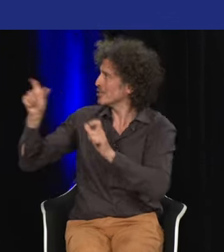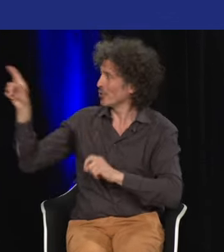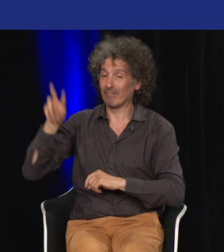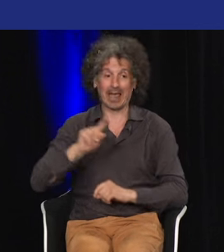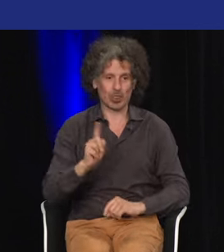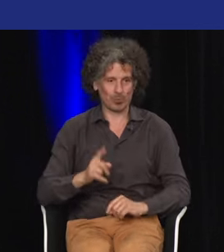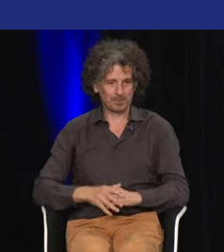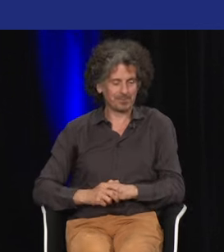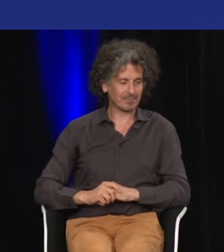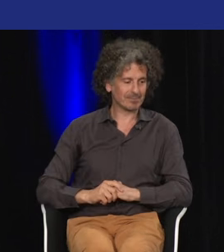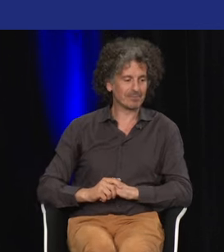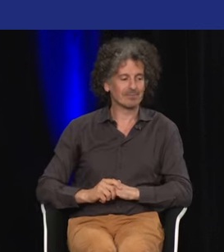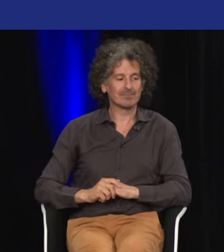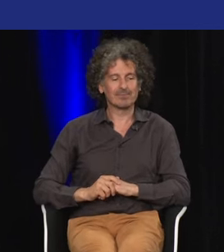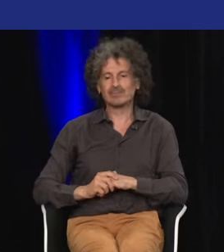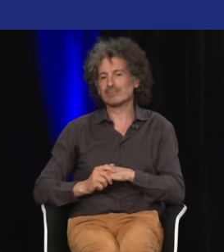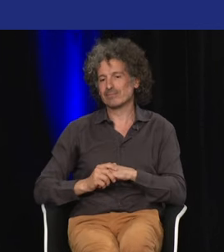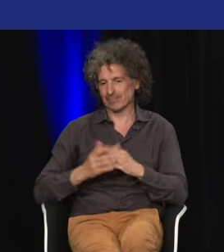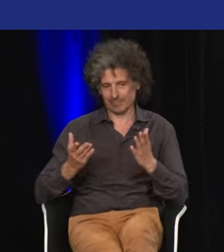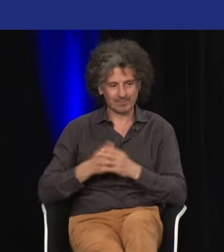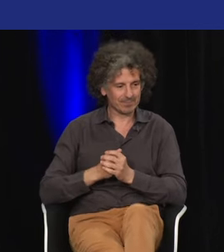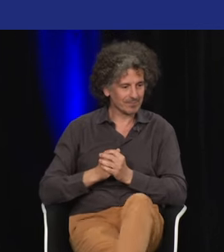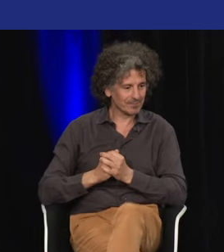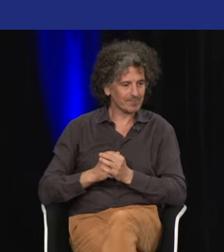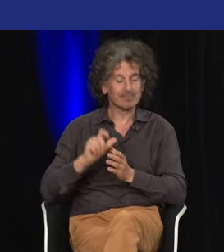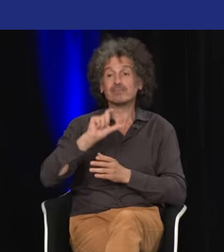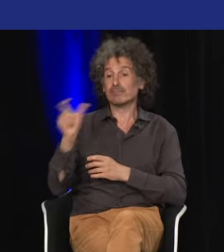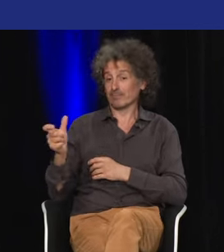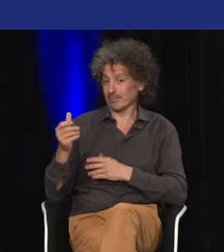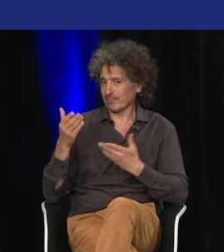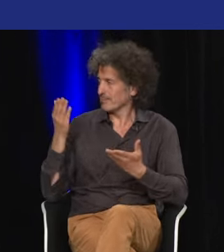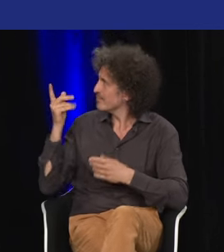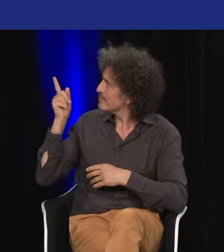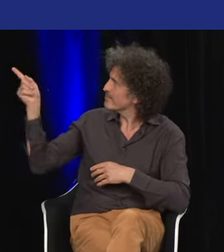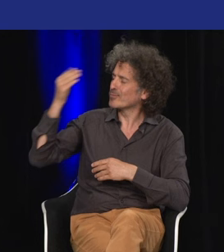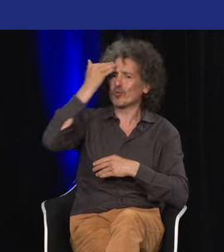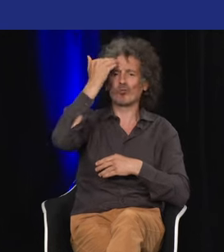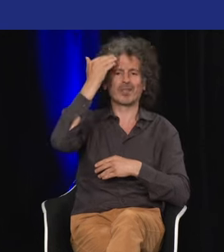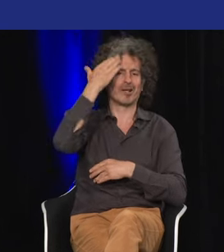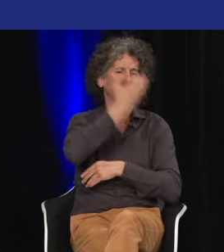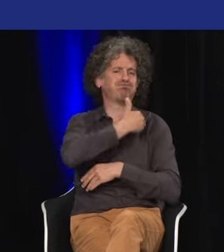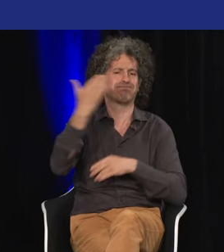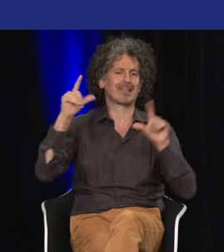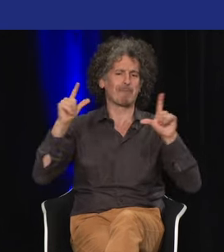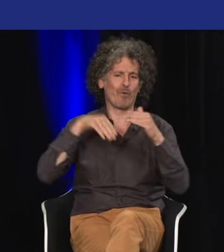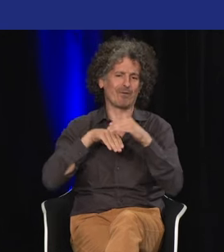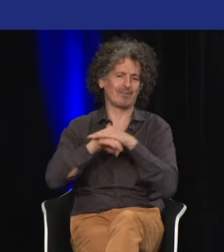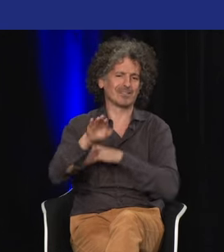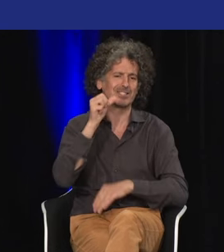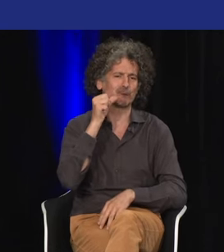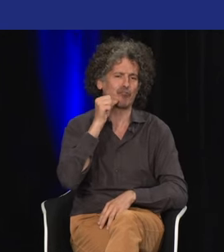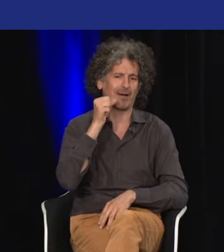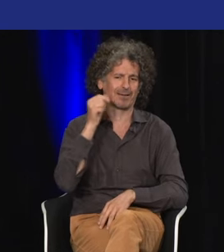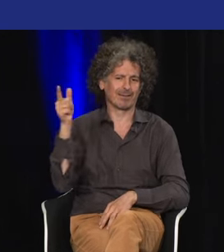Voilà, donc, avec un certain nombre de personnes qui sont autour. C'est un peu fictionnel comme scène, bien sûr. Et puis, ce tableau qui est très